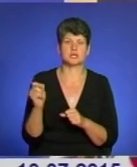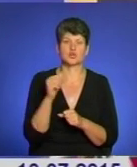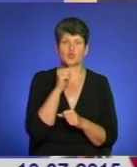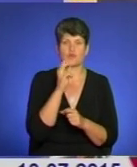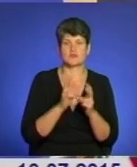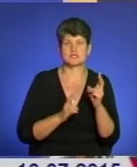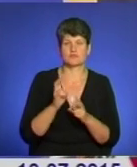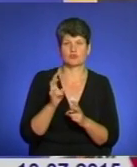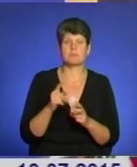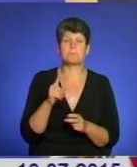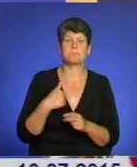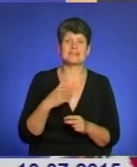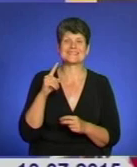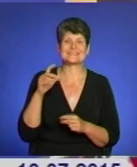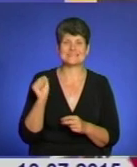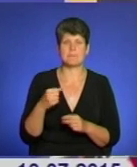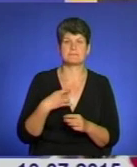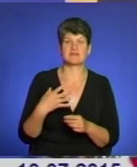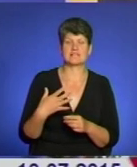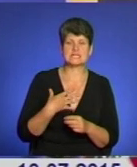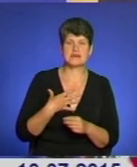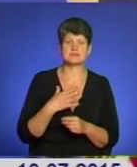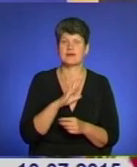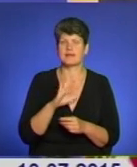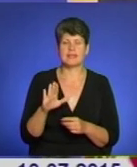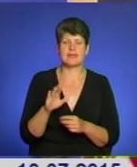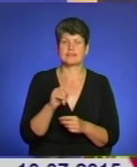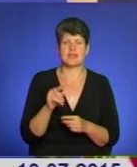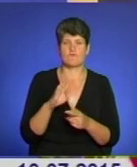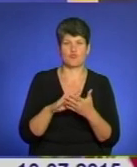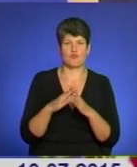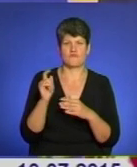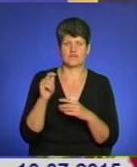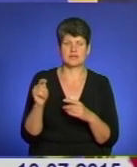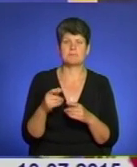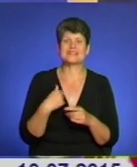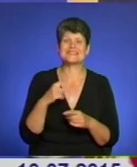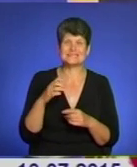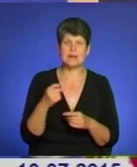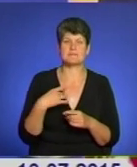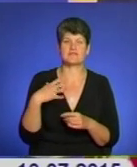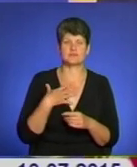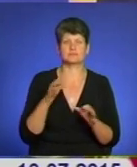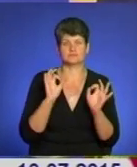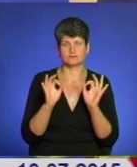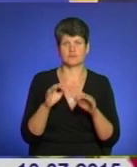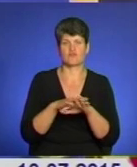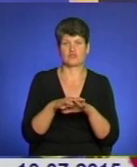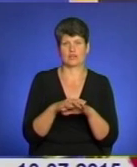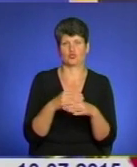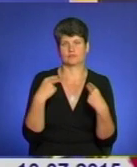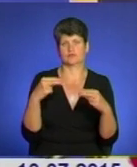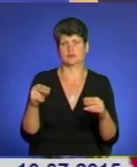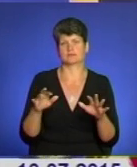Ми за приватизацію, але ми за приватизацію не в умовах війни. Ми за приватизацію в цивілізований, в ринковий спосіб.